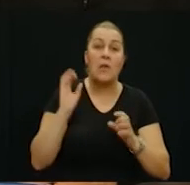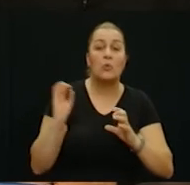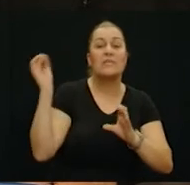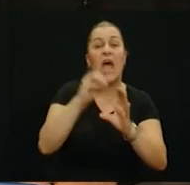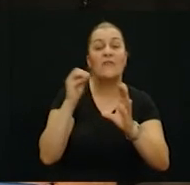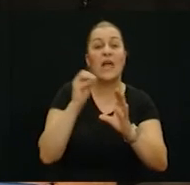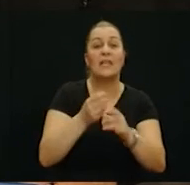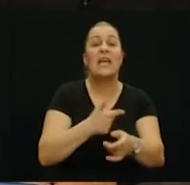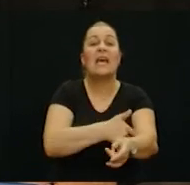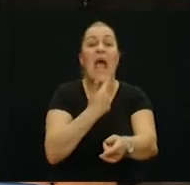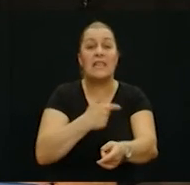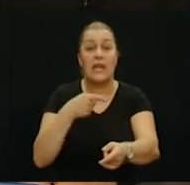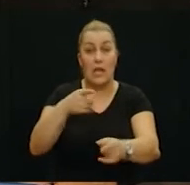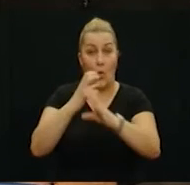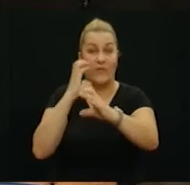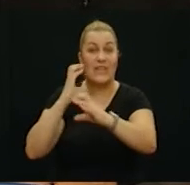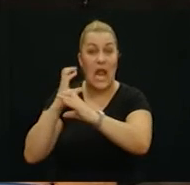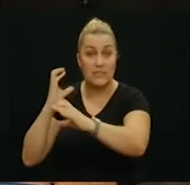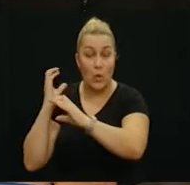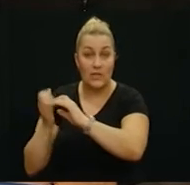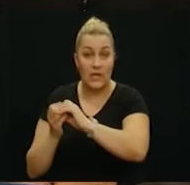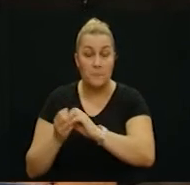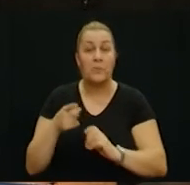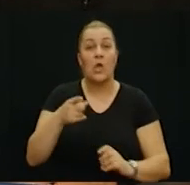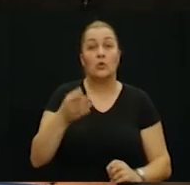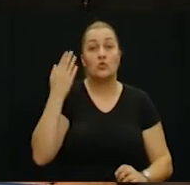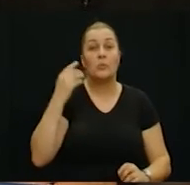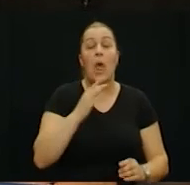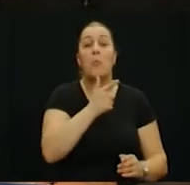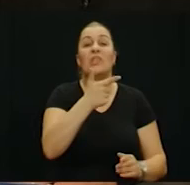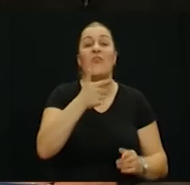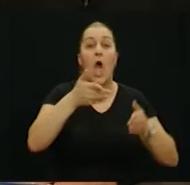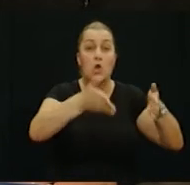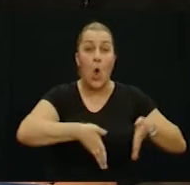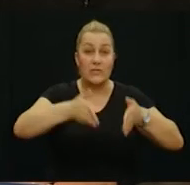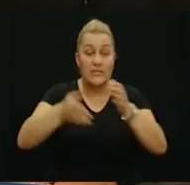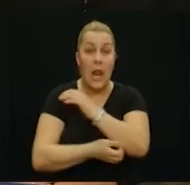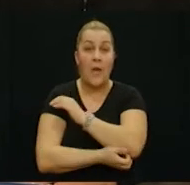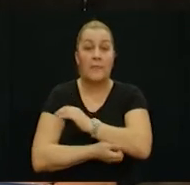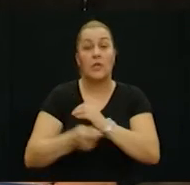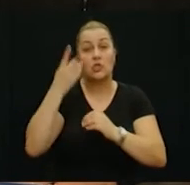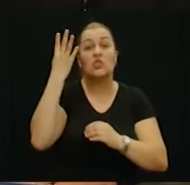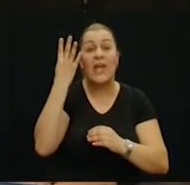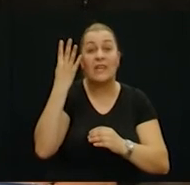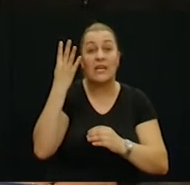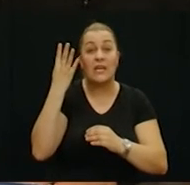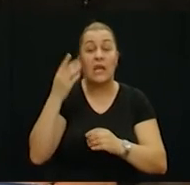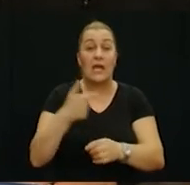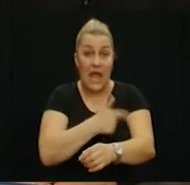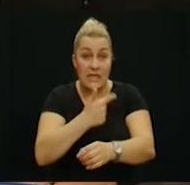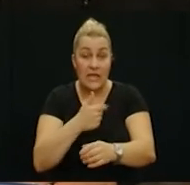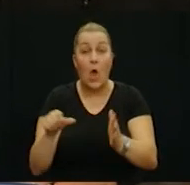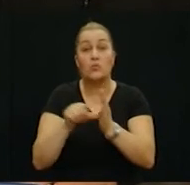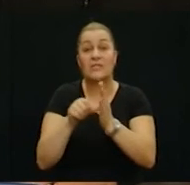stavljati ranjenike u te transportere. I to su bila dva nosila sa svake strane, stavili smo četiri ranjenika i u